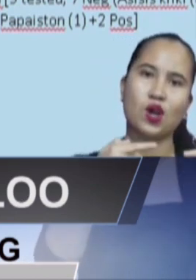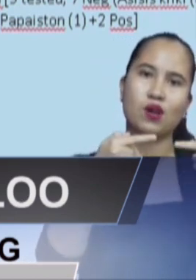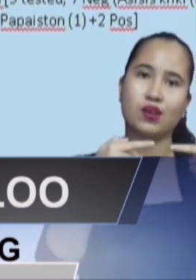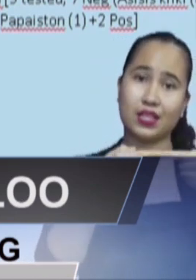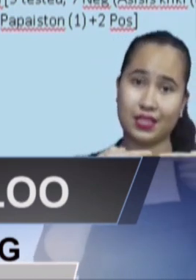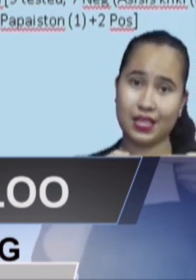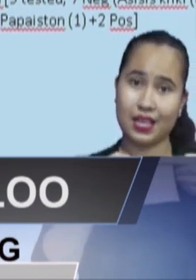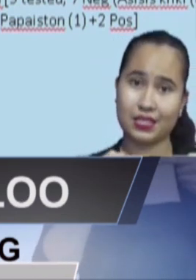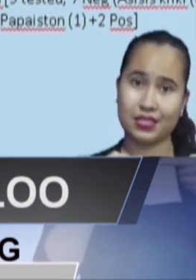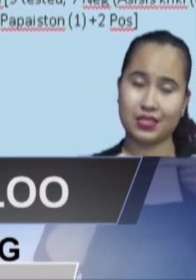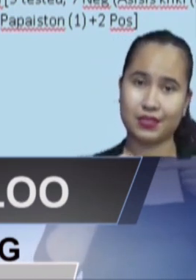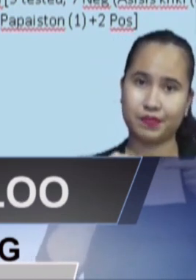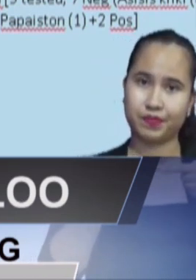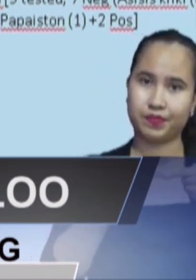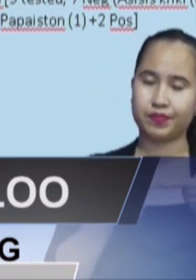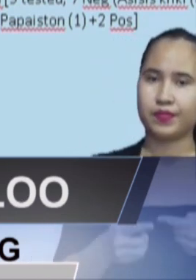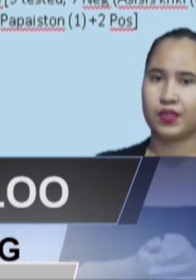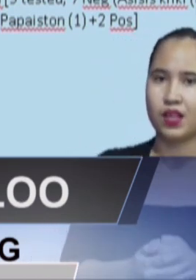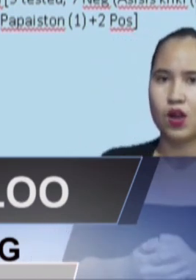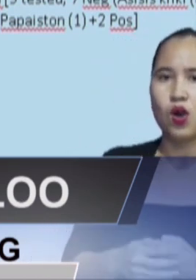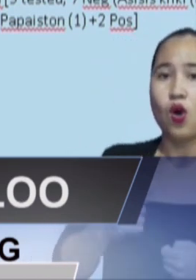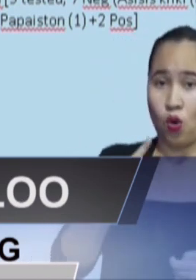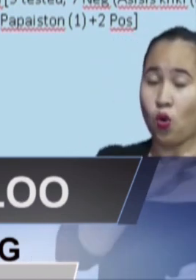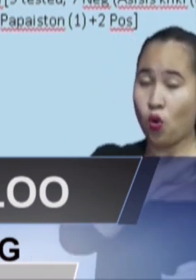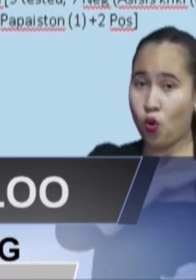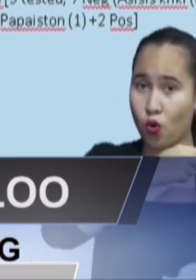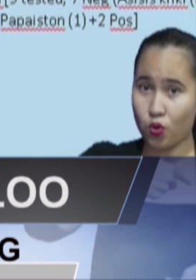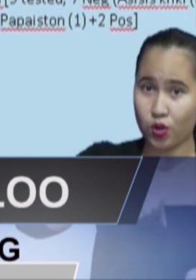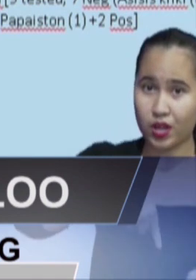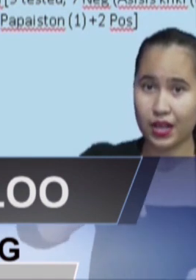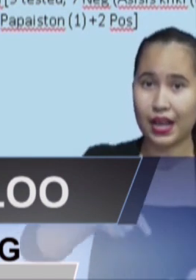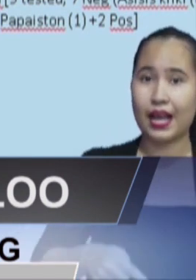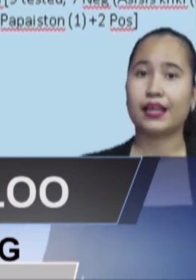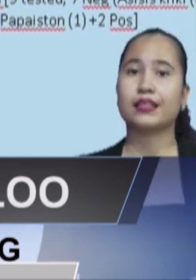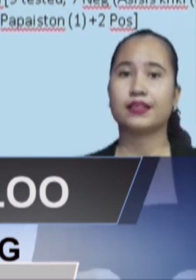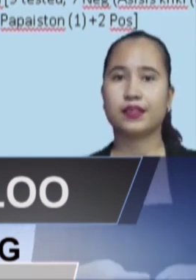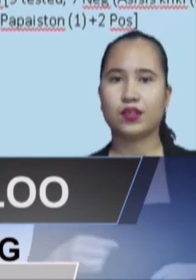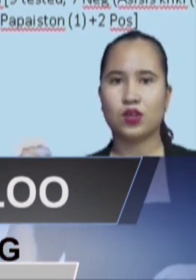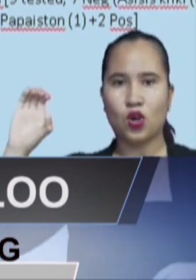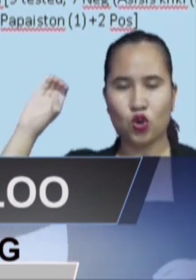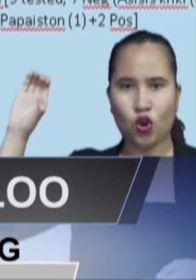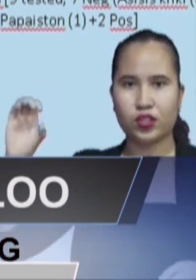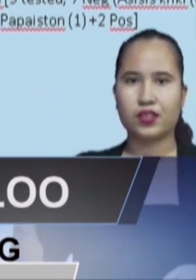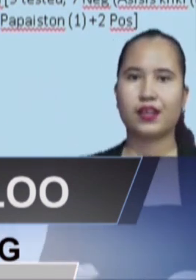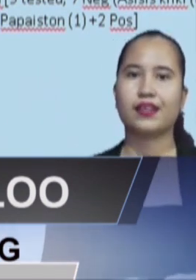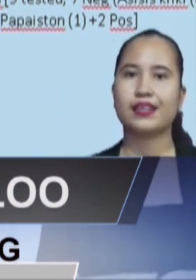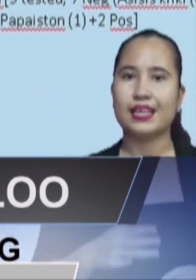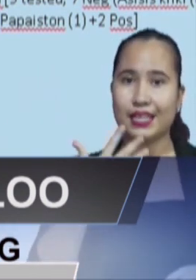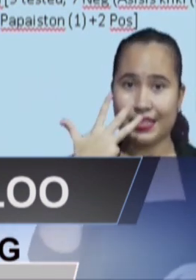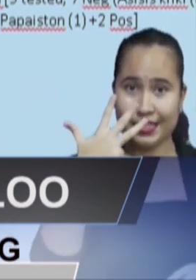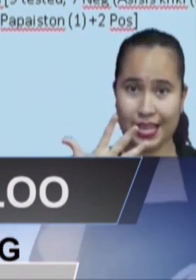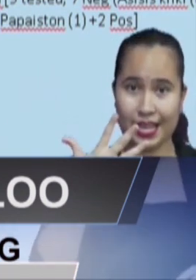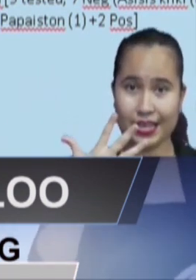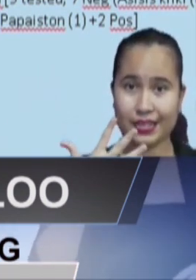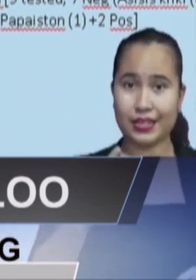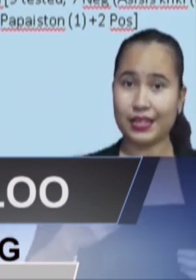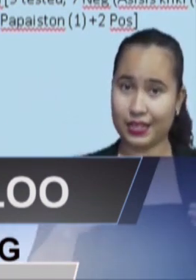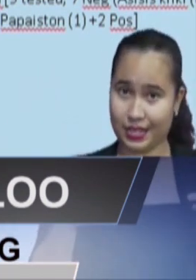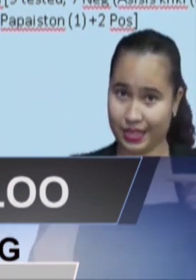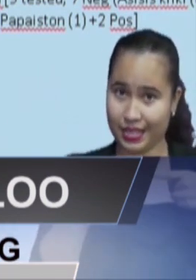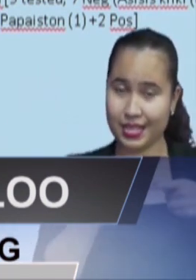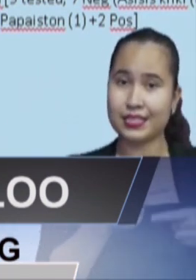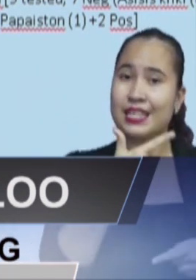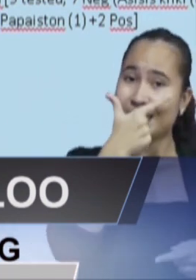We zijn ook naar Kotika gegaan, 9 getest, 7 negatief, 6